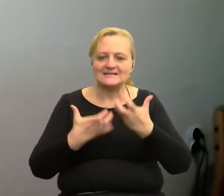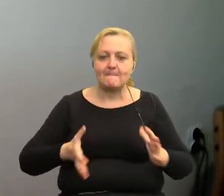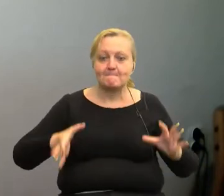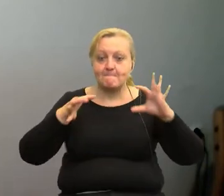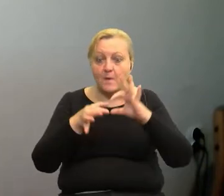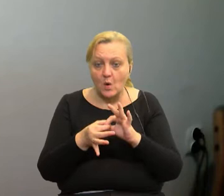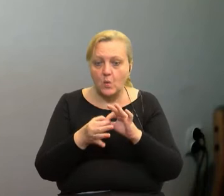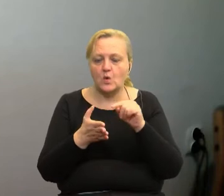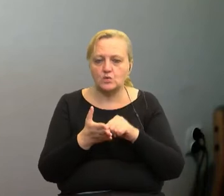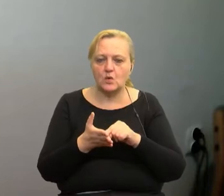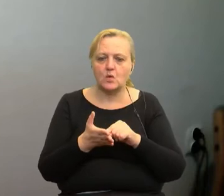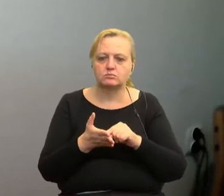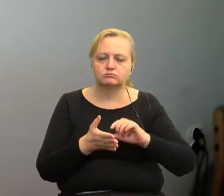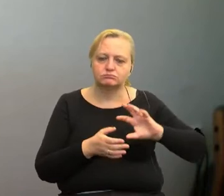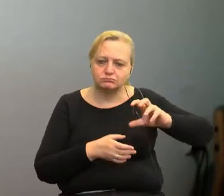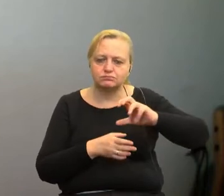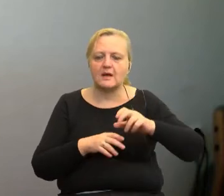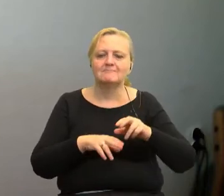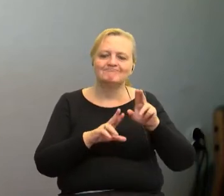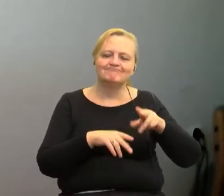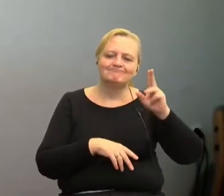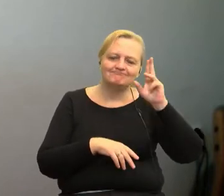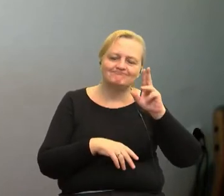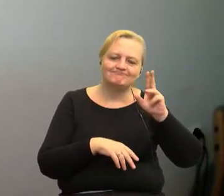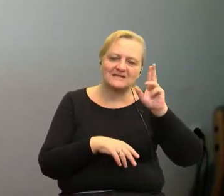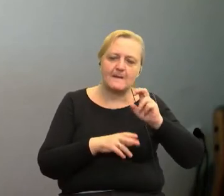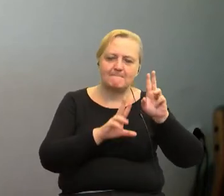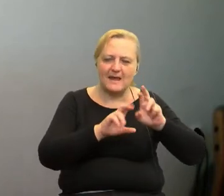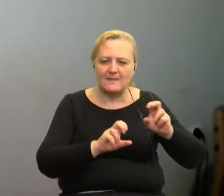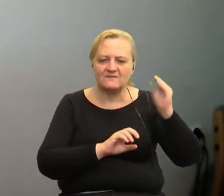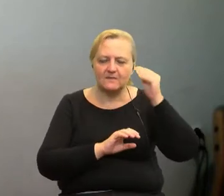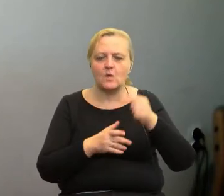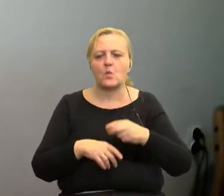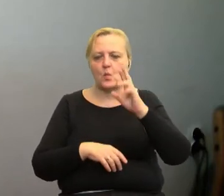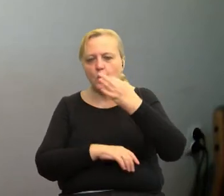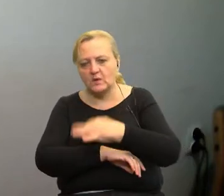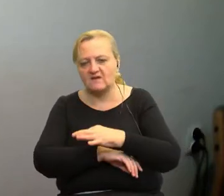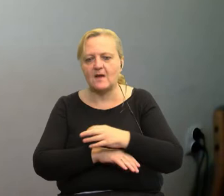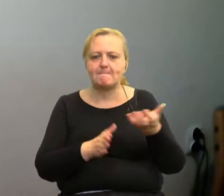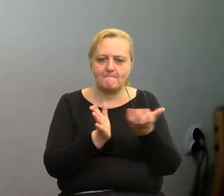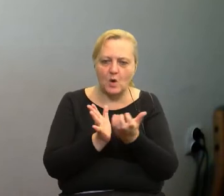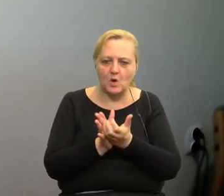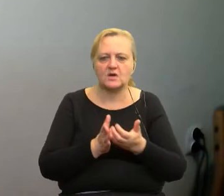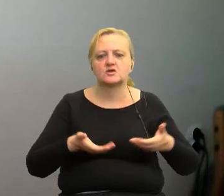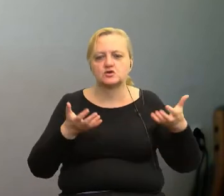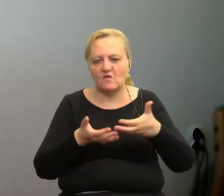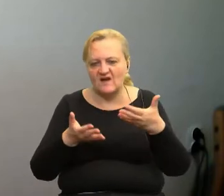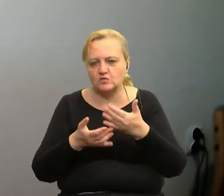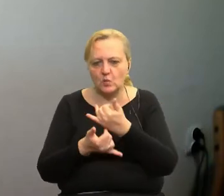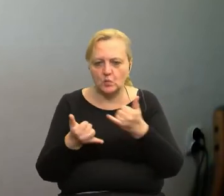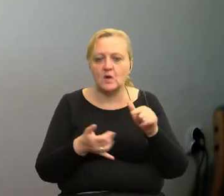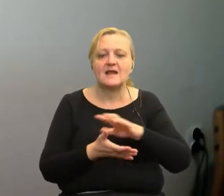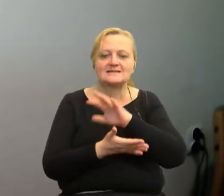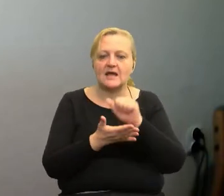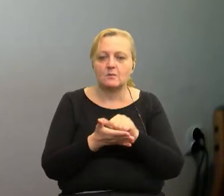i jednostki naukowo-badawcze, i uniwersytety, i porty, i również stowarzyszenia, które zajmują się